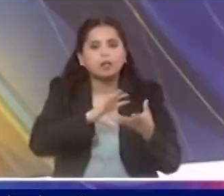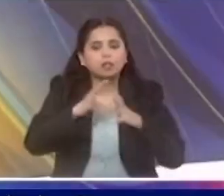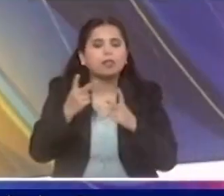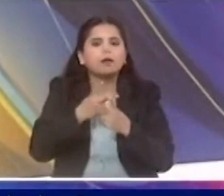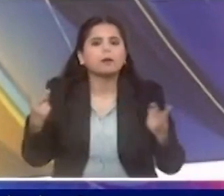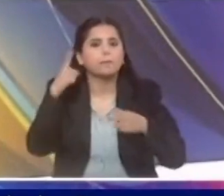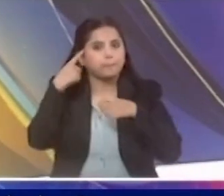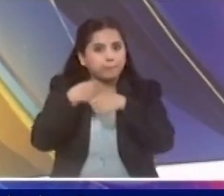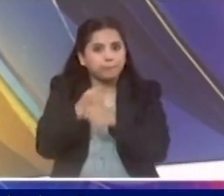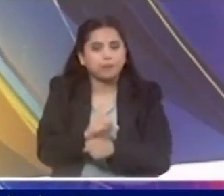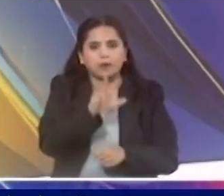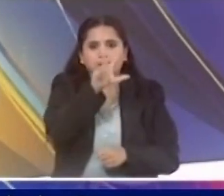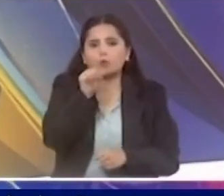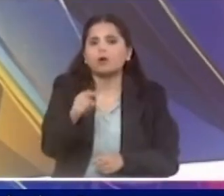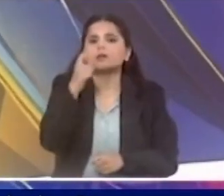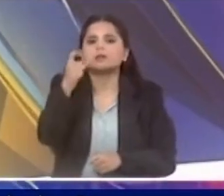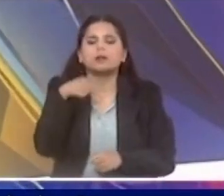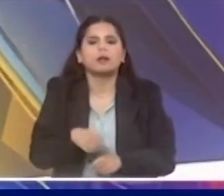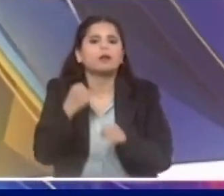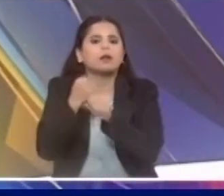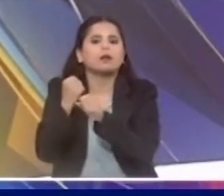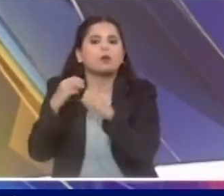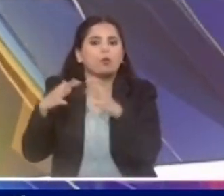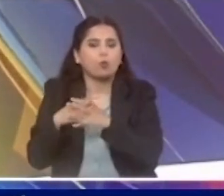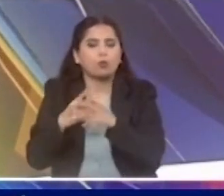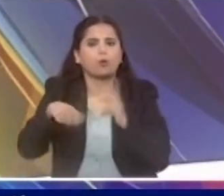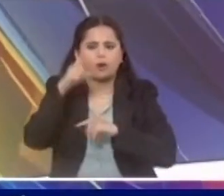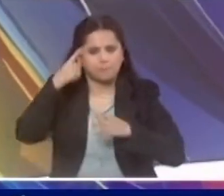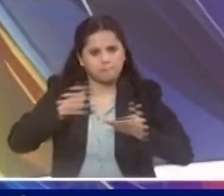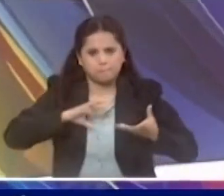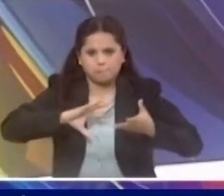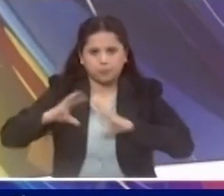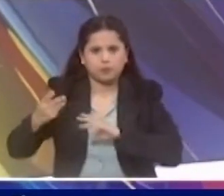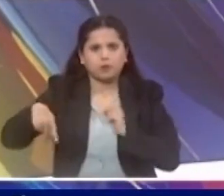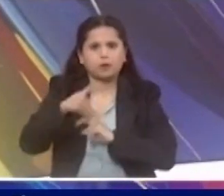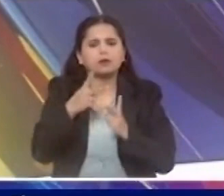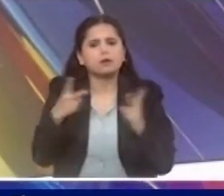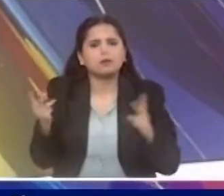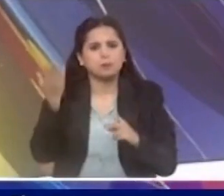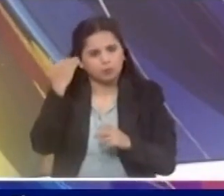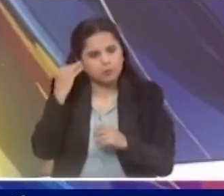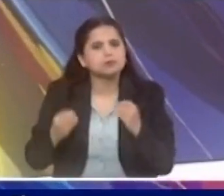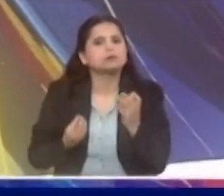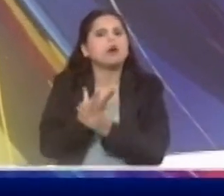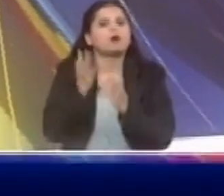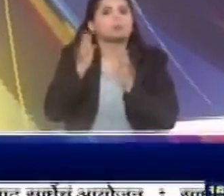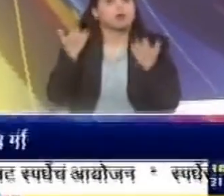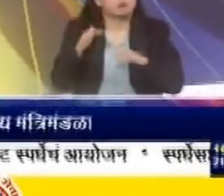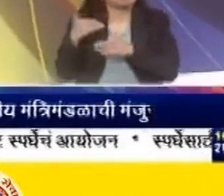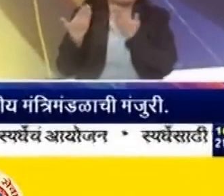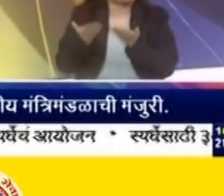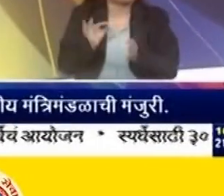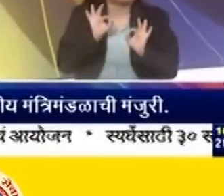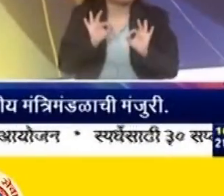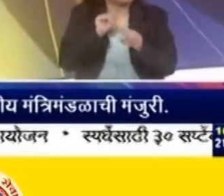अनुराक सिंठा कोरिया निसांगितला उच्चा कारिया ख्षमते चा सोलर पीवी मॉडिल साथी पी एल आए अर्थात